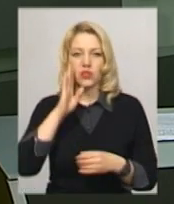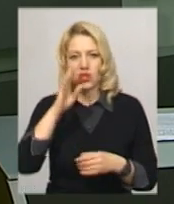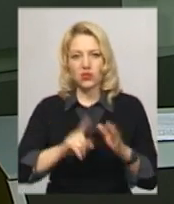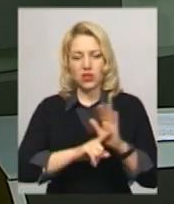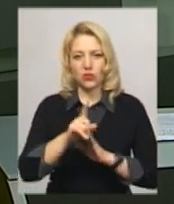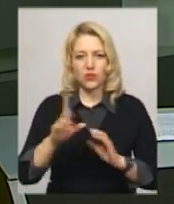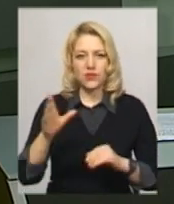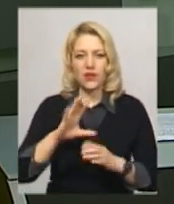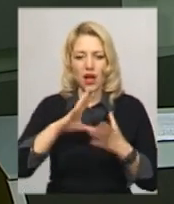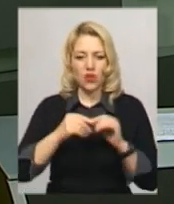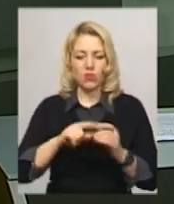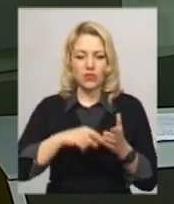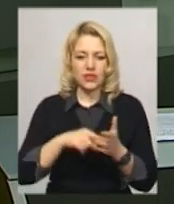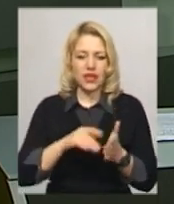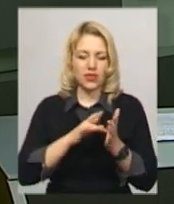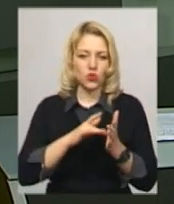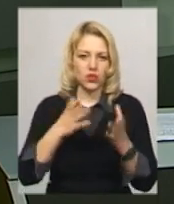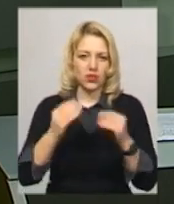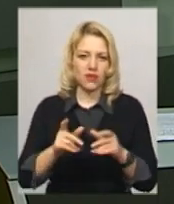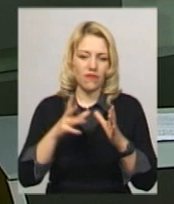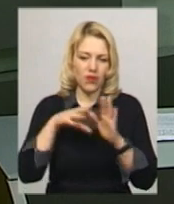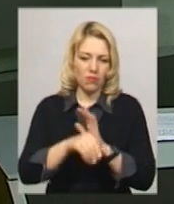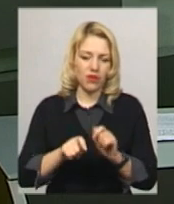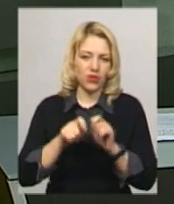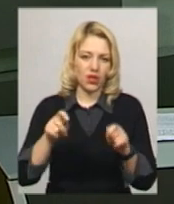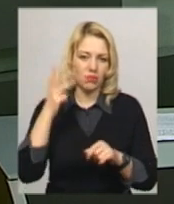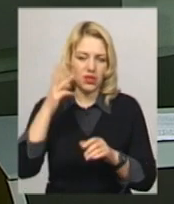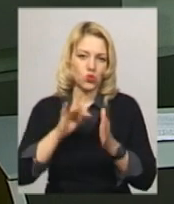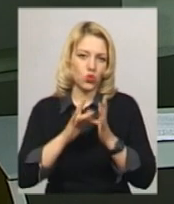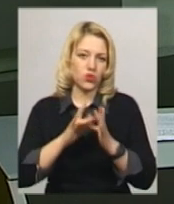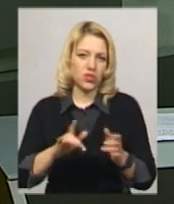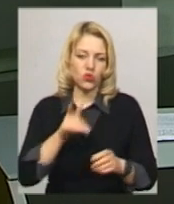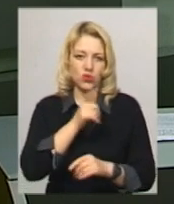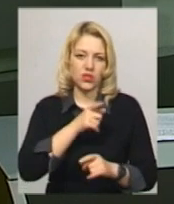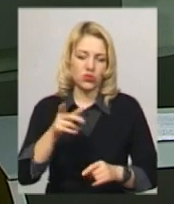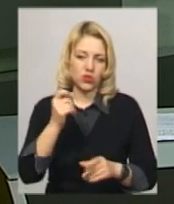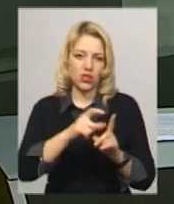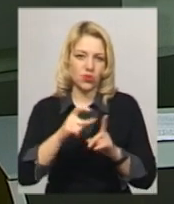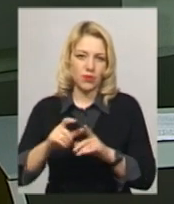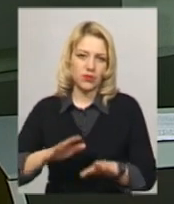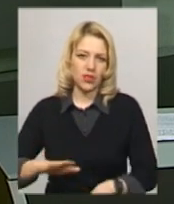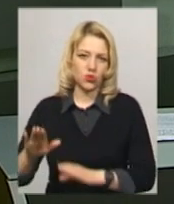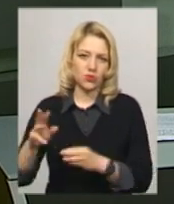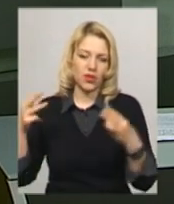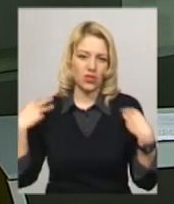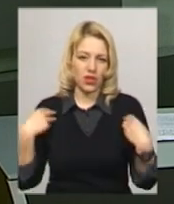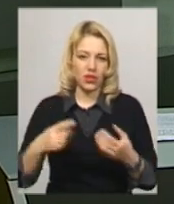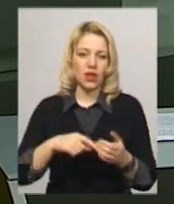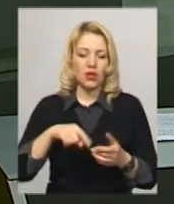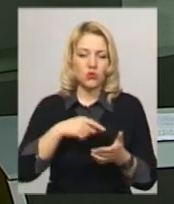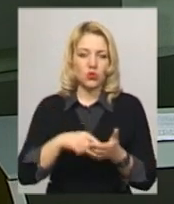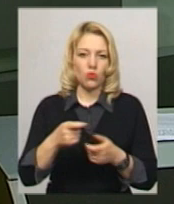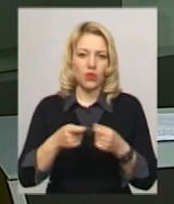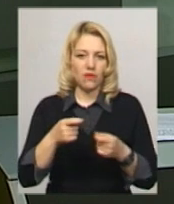стартував загальноміський екскурсійний день в рамках відкриття у Хмельницькому туристичного сезону. За словами заступника начальника міського управління